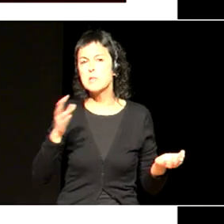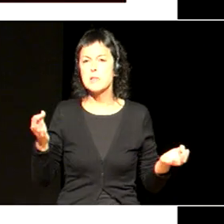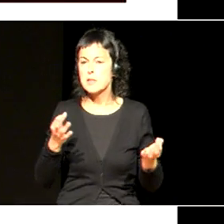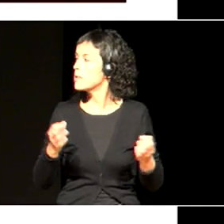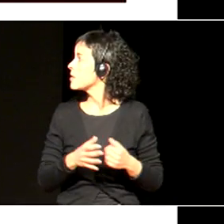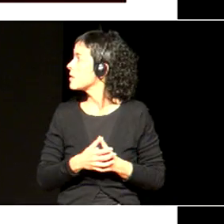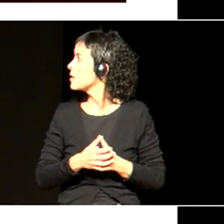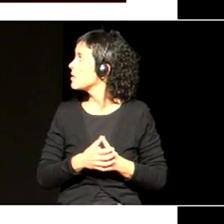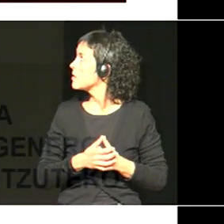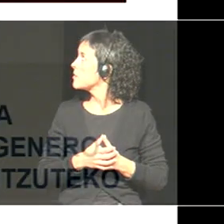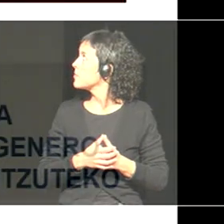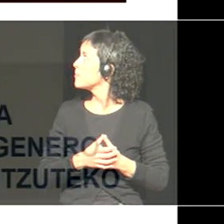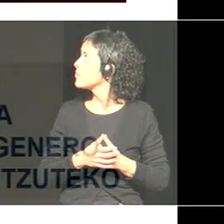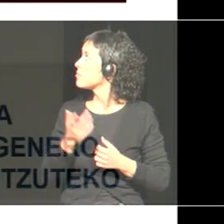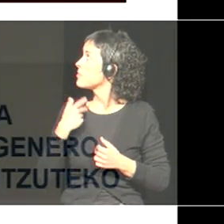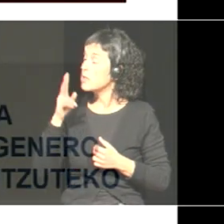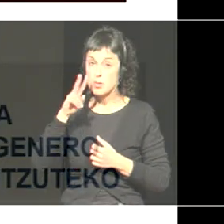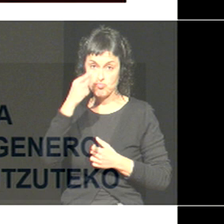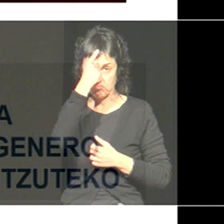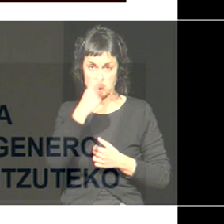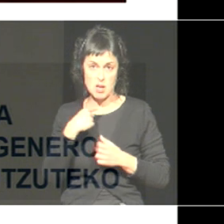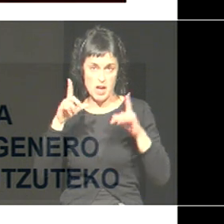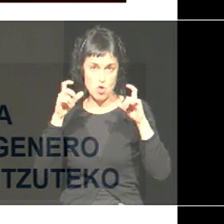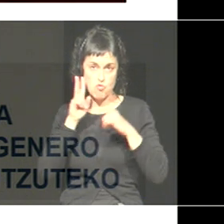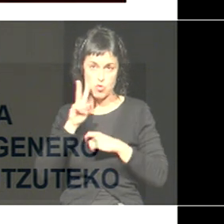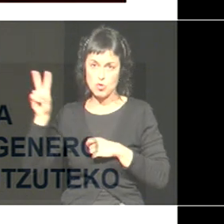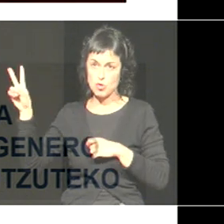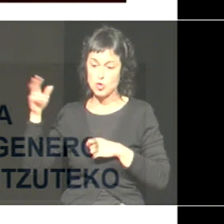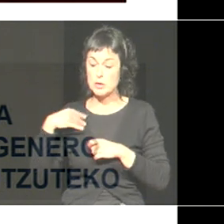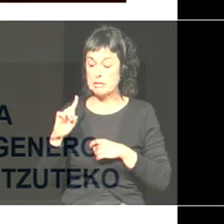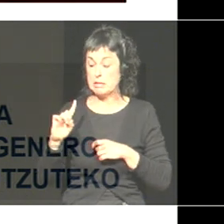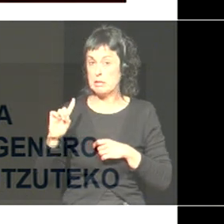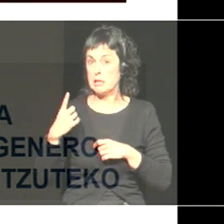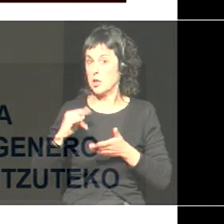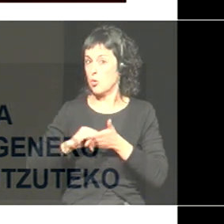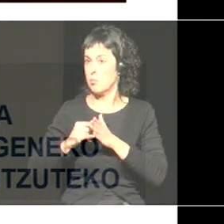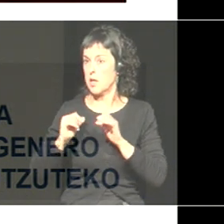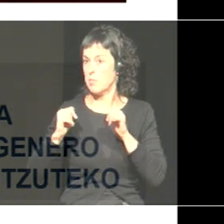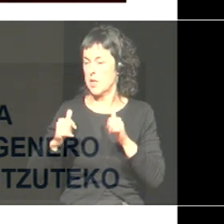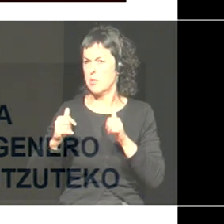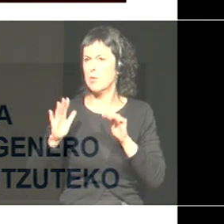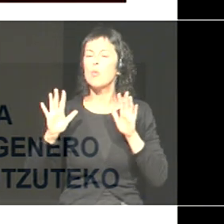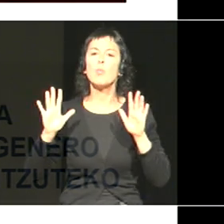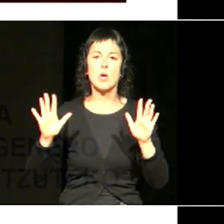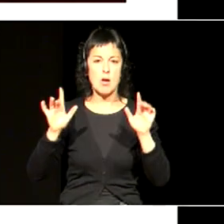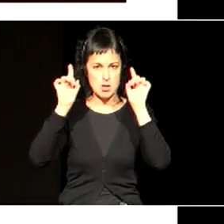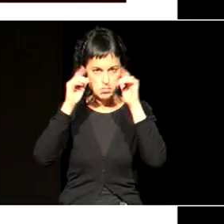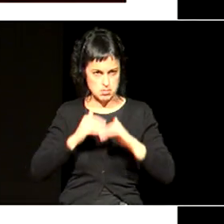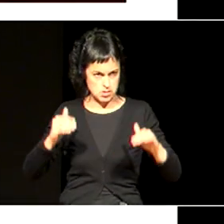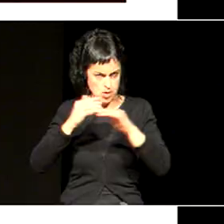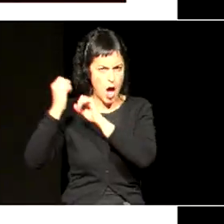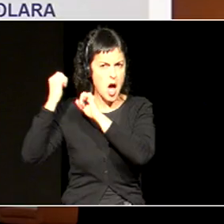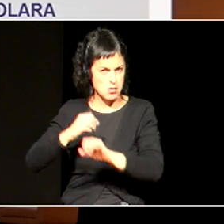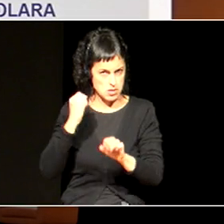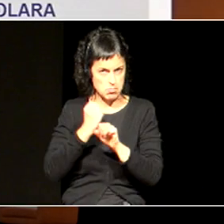izeberk moduko irudibat bebai, ba, lehenengo planarekin azigine, bueno, urte asko gongara eskidetzan lan zen, hori ezin dugu